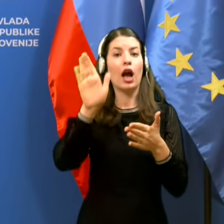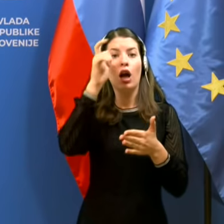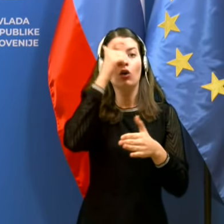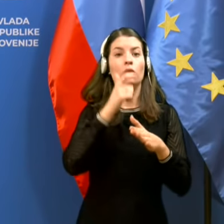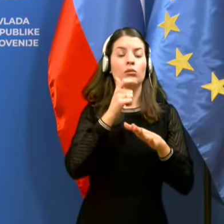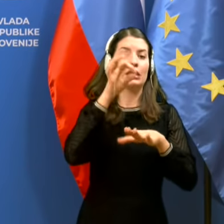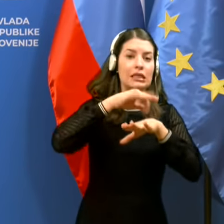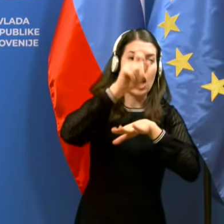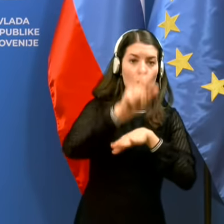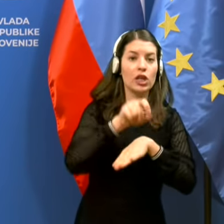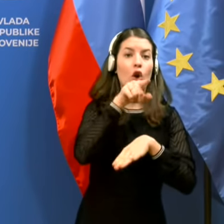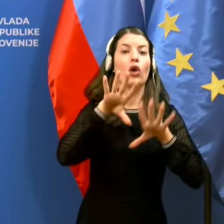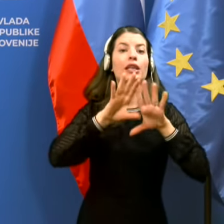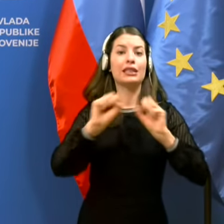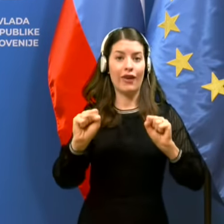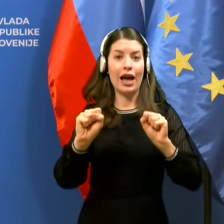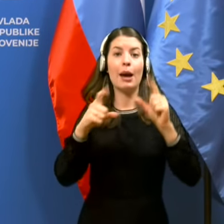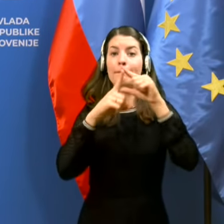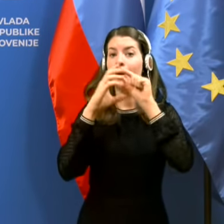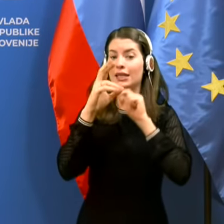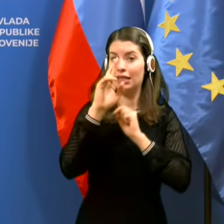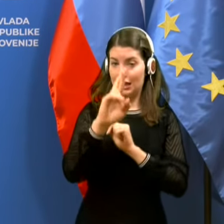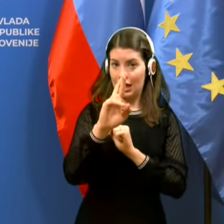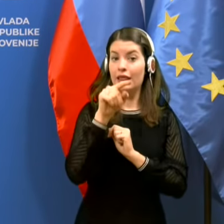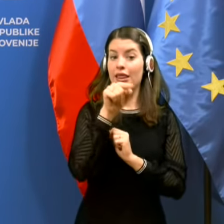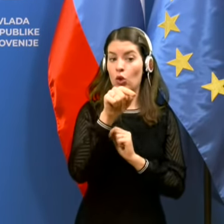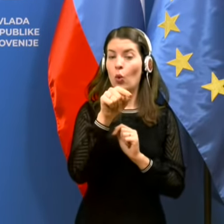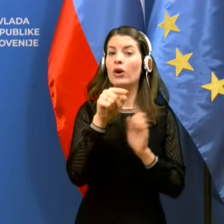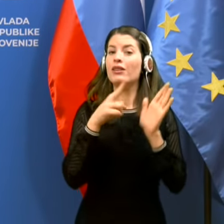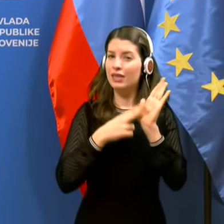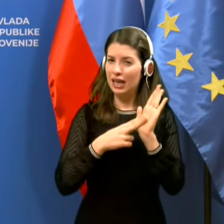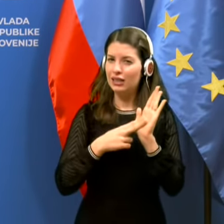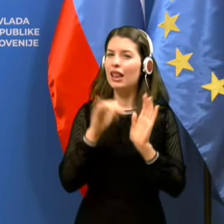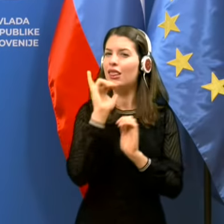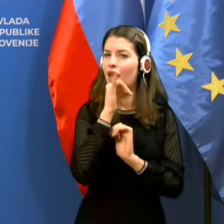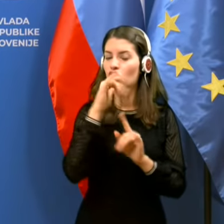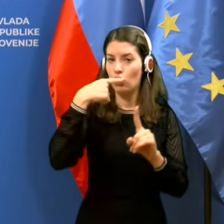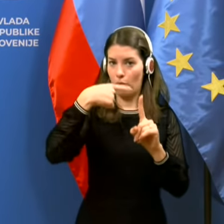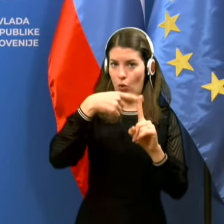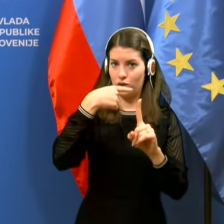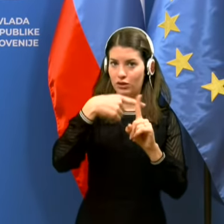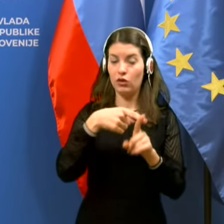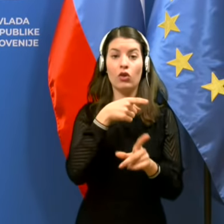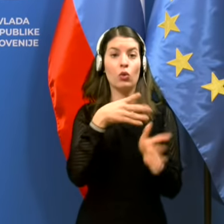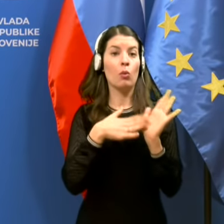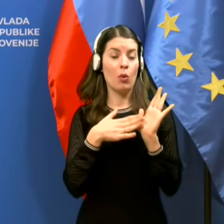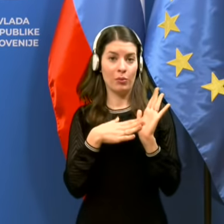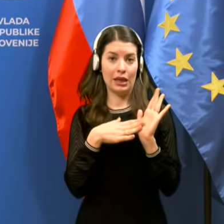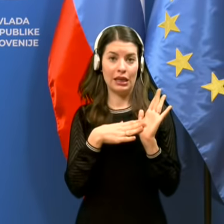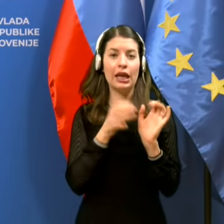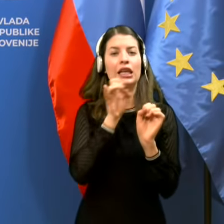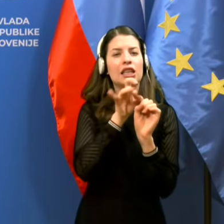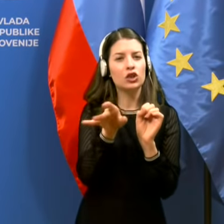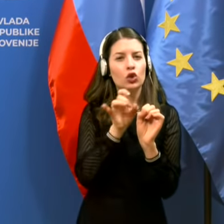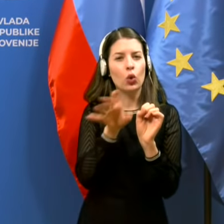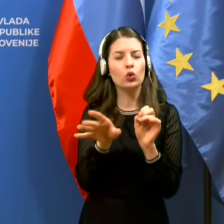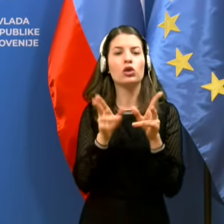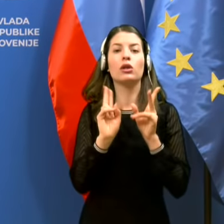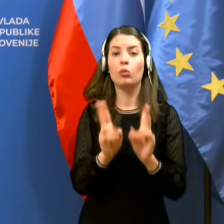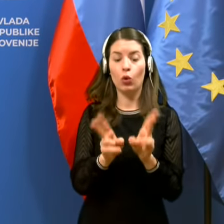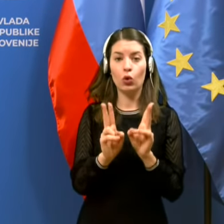izvajalca hitrega antigenskega testa, ta test res lažno pozitivan. To pomeni, da se je sključilo, da gre za